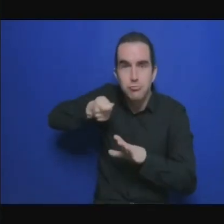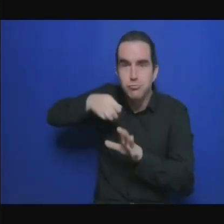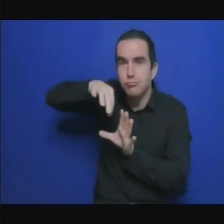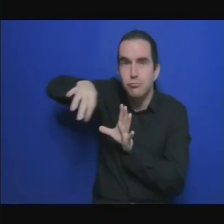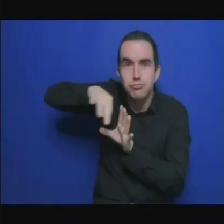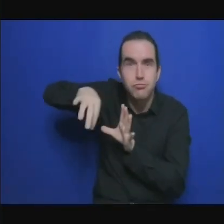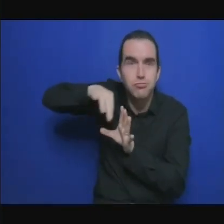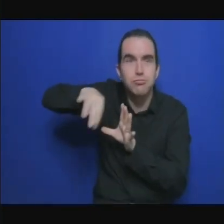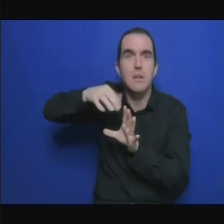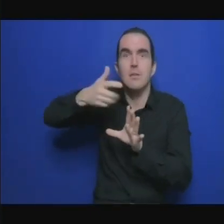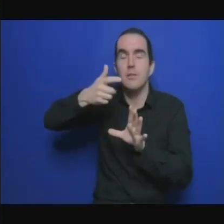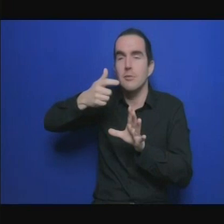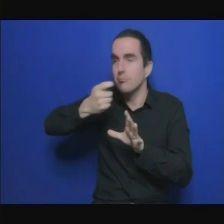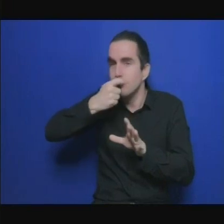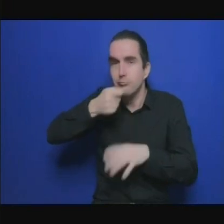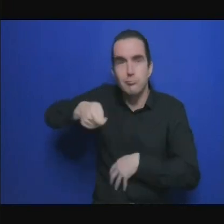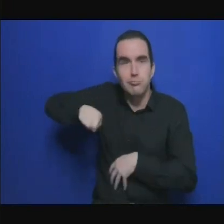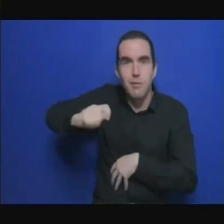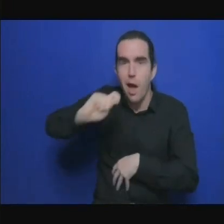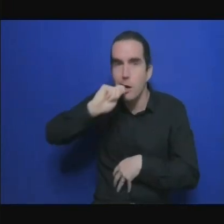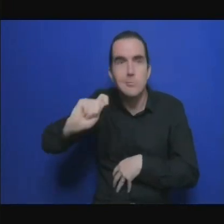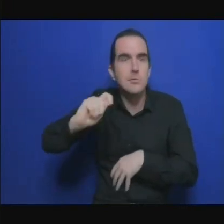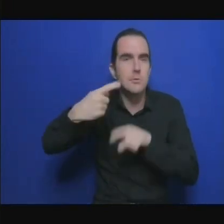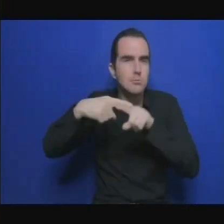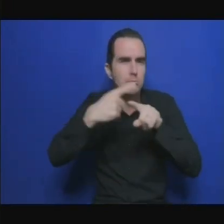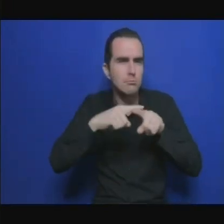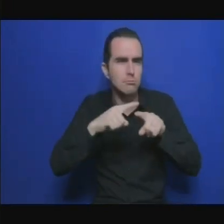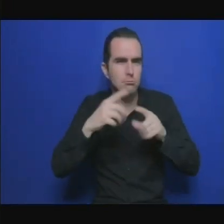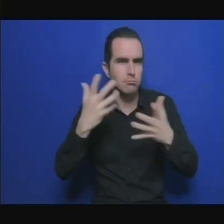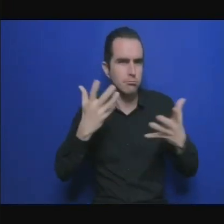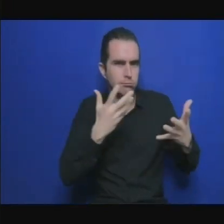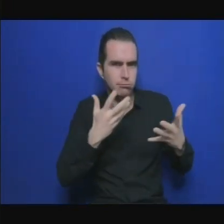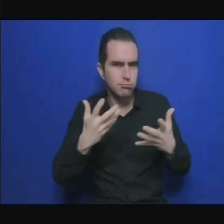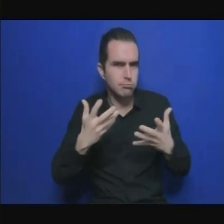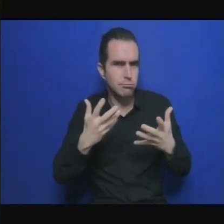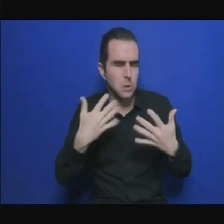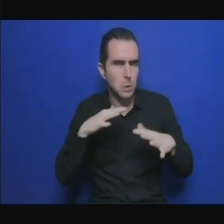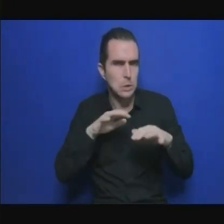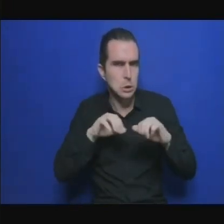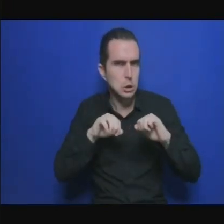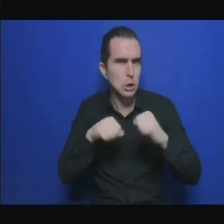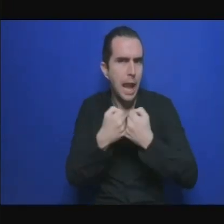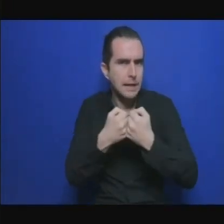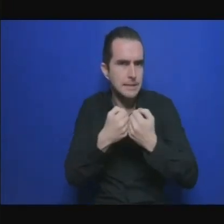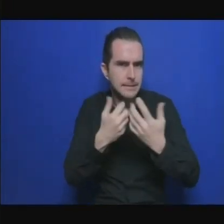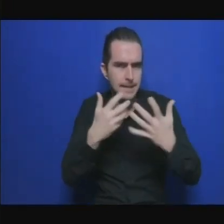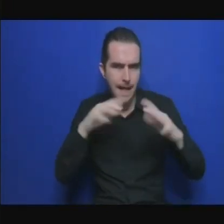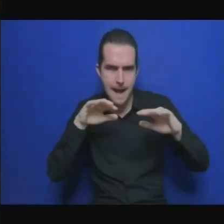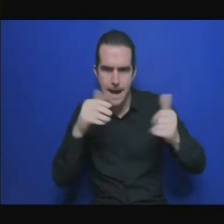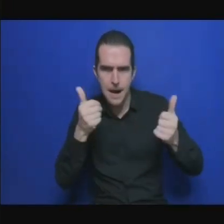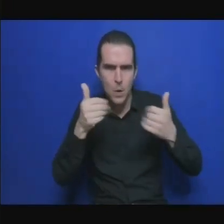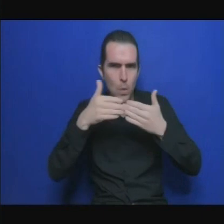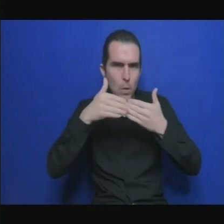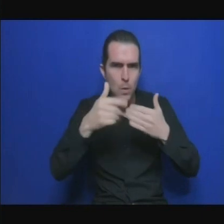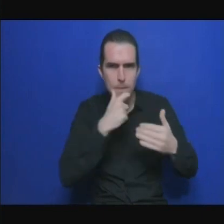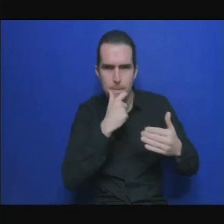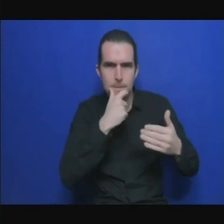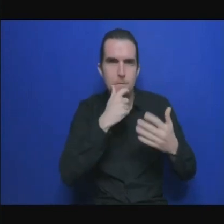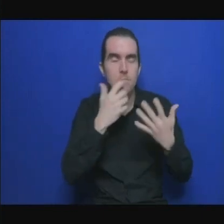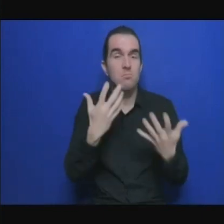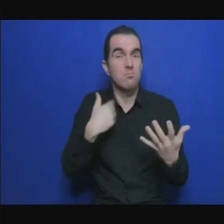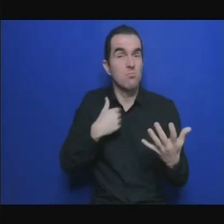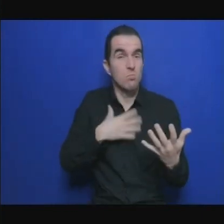trajectoire de développement sur le plan de la connaissance un des grands problèmes aussi est qu'il n'y a pas beaucoup d'experts africains dans l